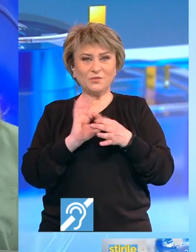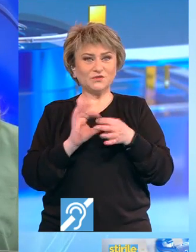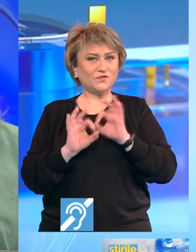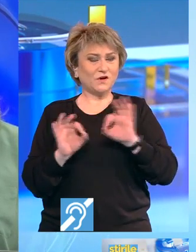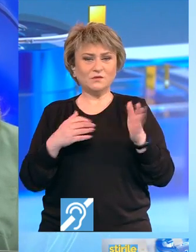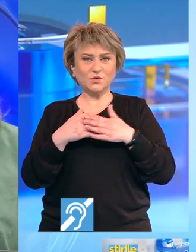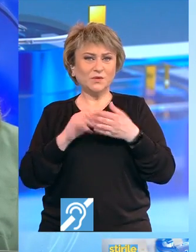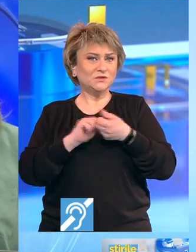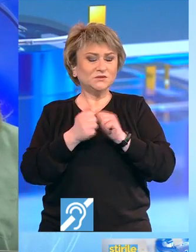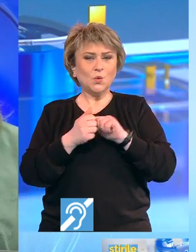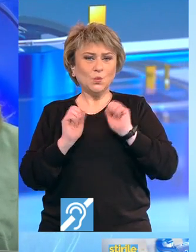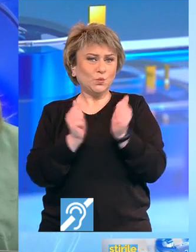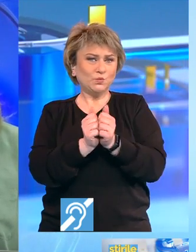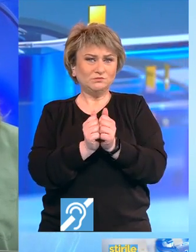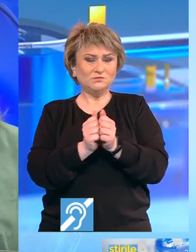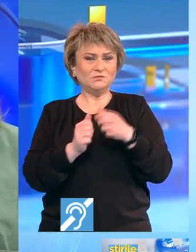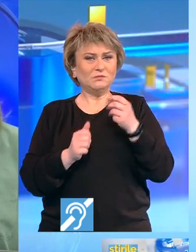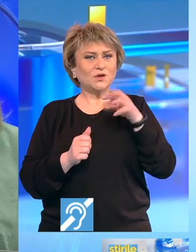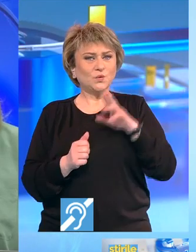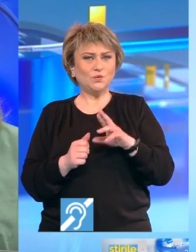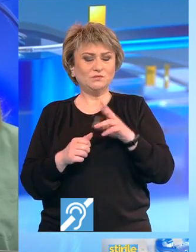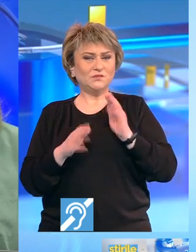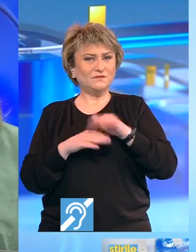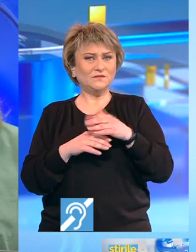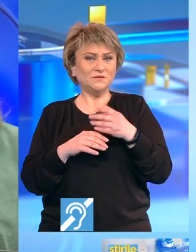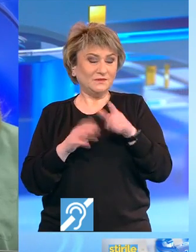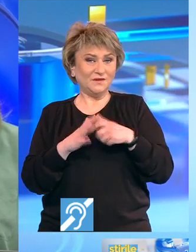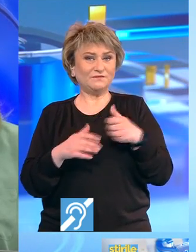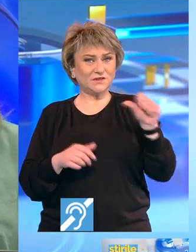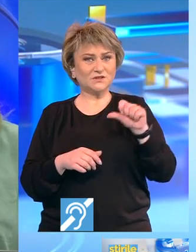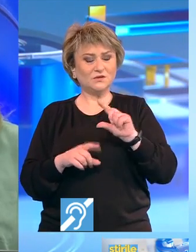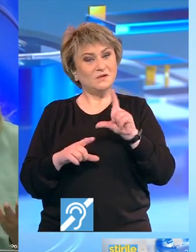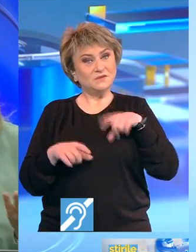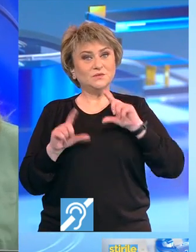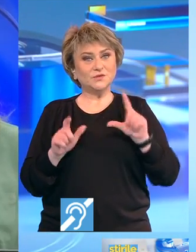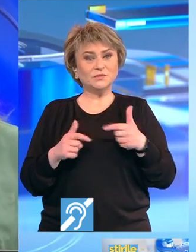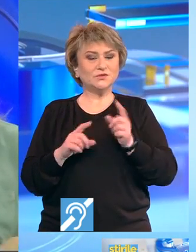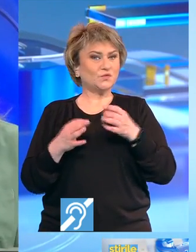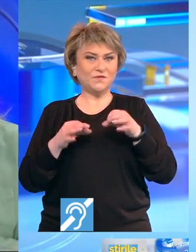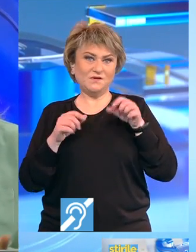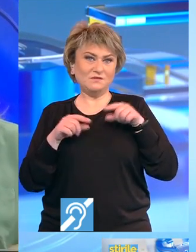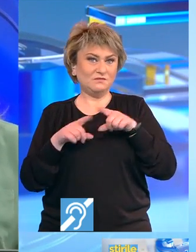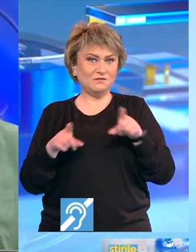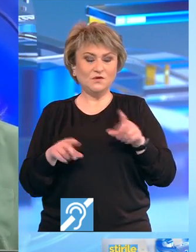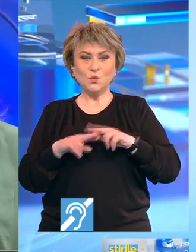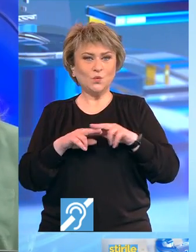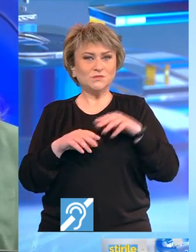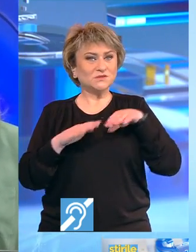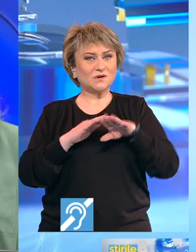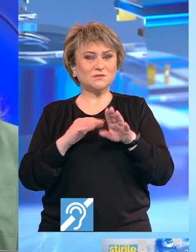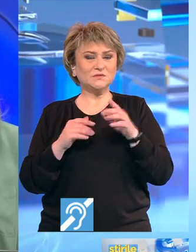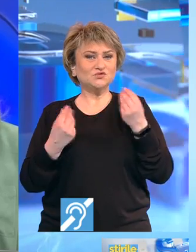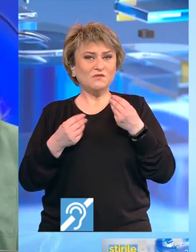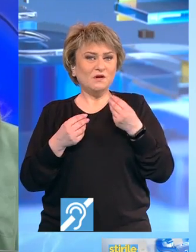foarte apropiat sau cu partenerul de viață, Mercuriel Trugrad în vărsător, așa încât e posibil să nu știe ei cum să transmită mai